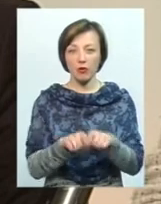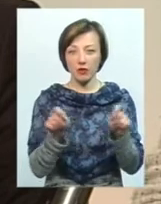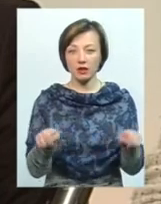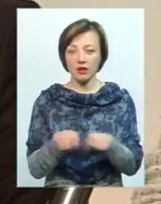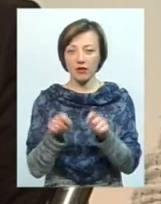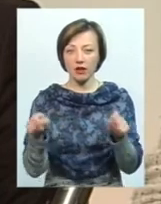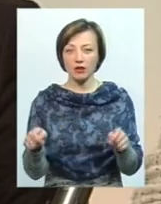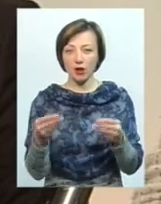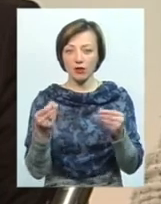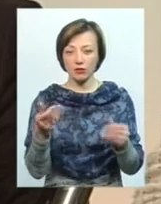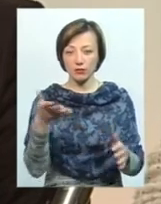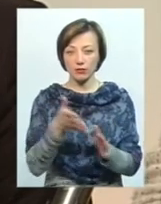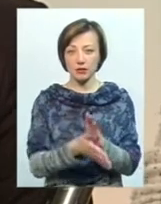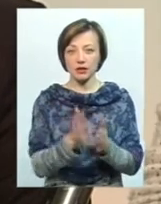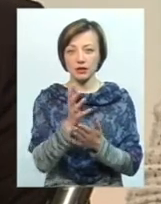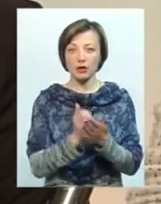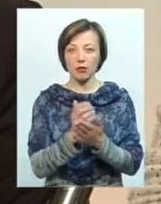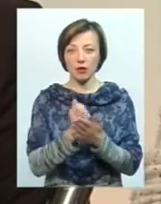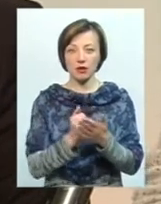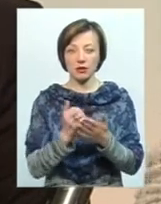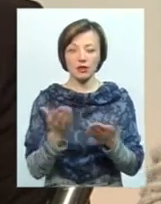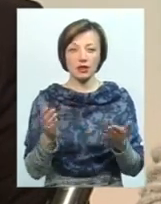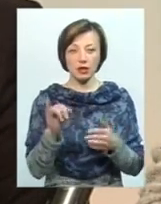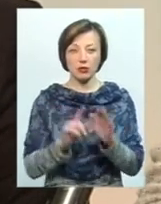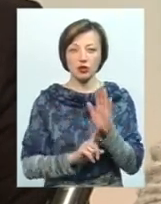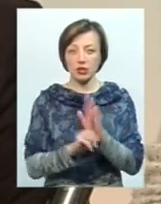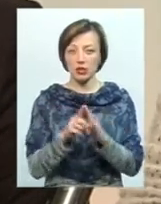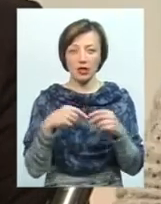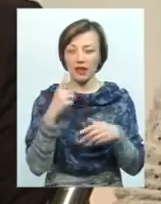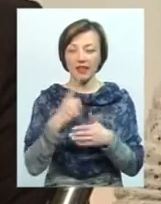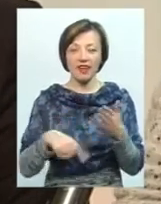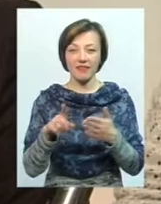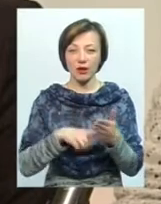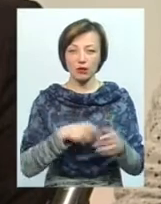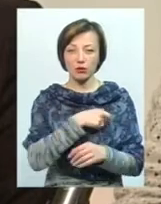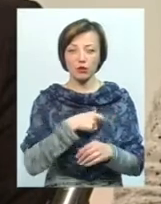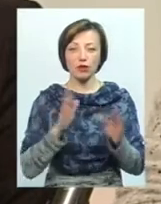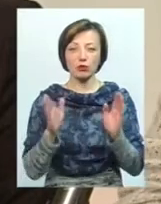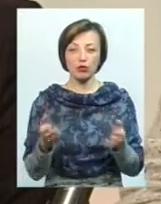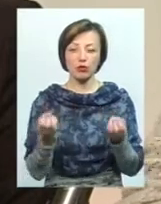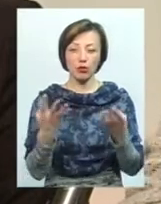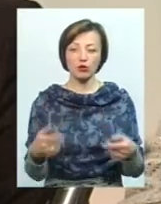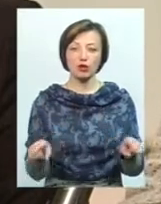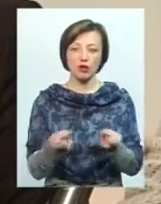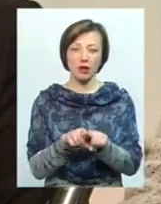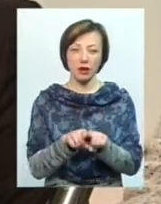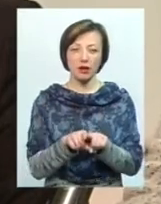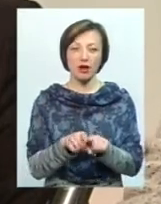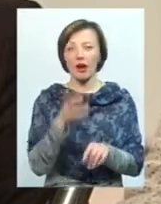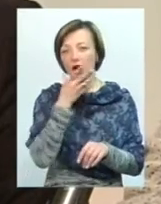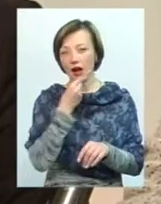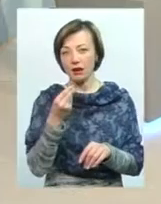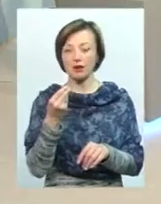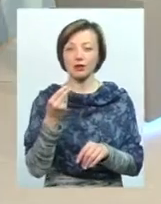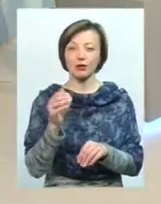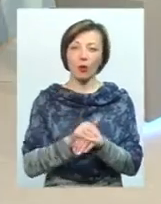шлюзи грошові, запаси під подушкою, і почнеться, ну, я не вірю, що депутати будуть просто так, тому, що вони такі гарні,